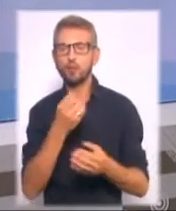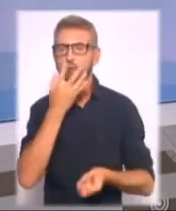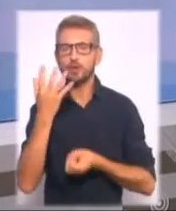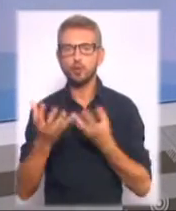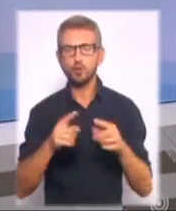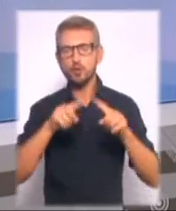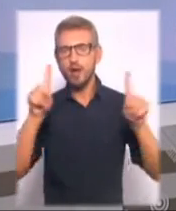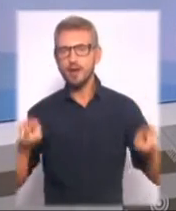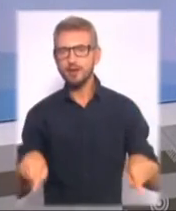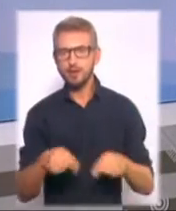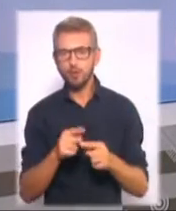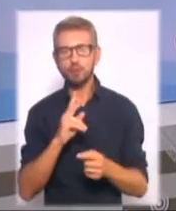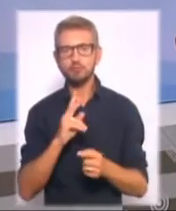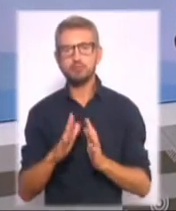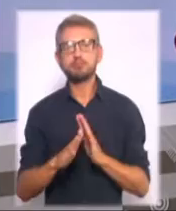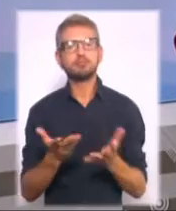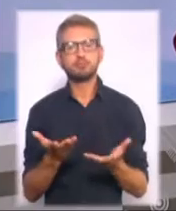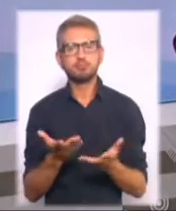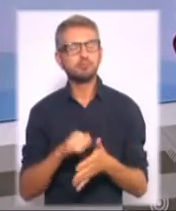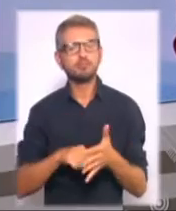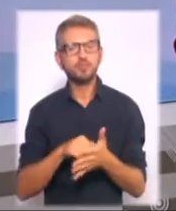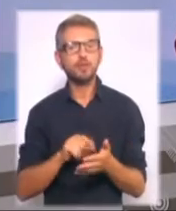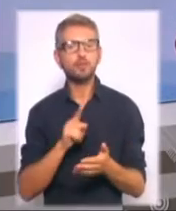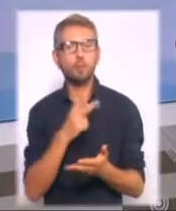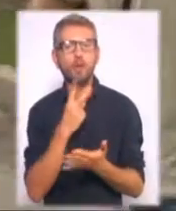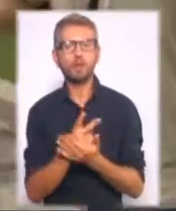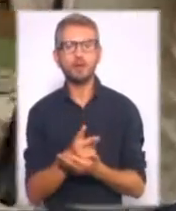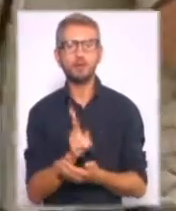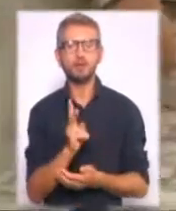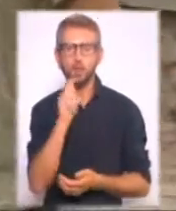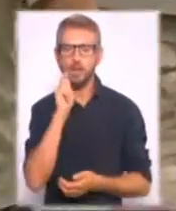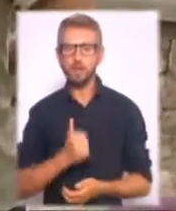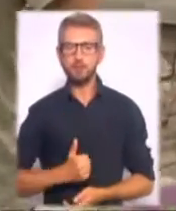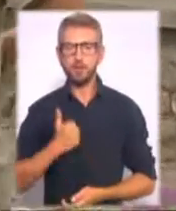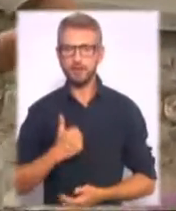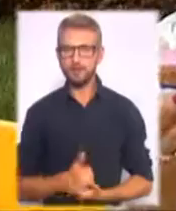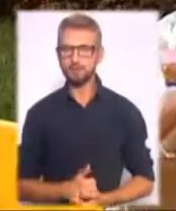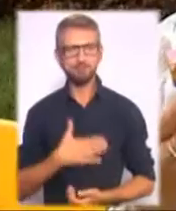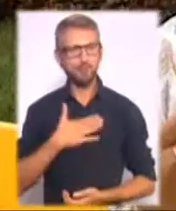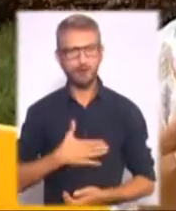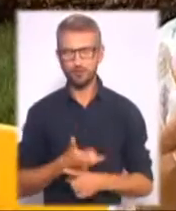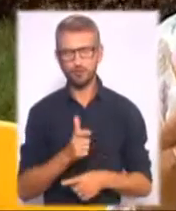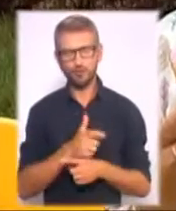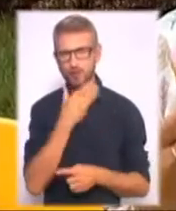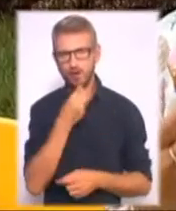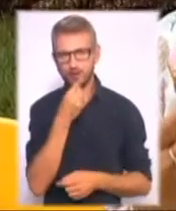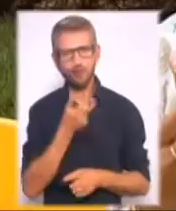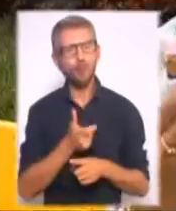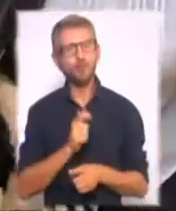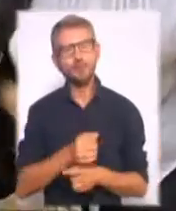усіх тих, ким Україна по-справжньому пишається. Гарно, дуже гарно. Дуже подобається,